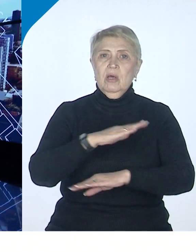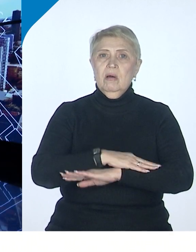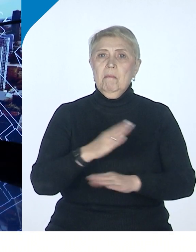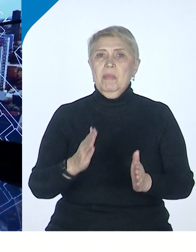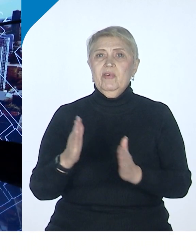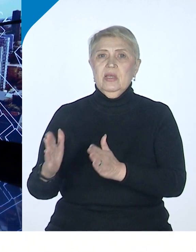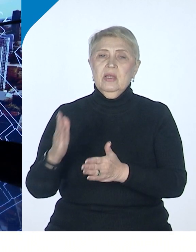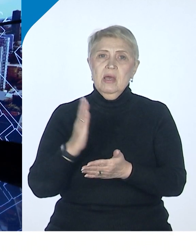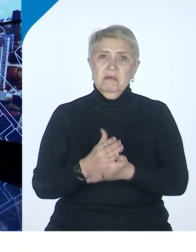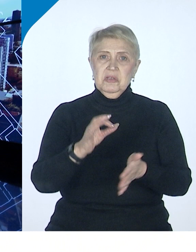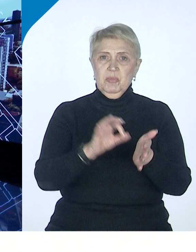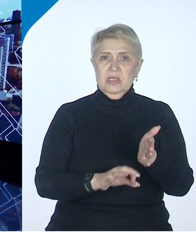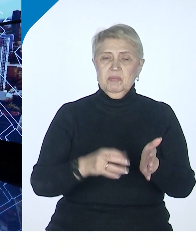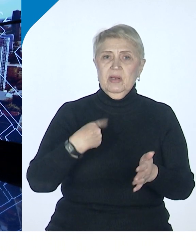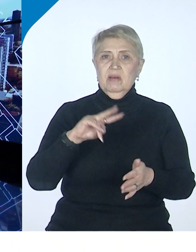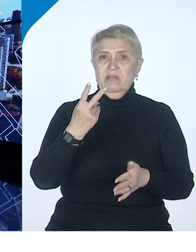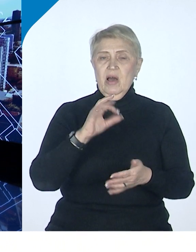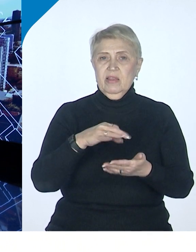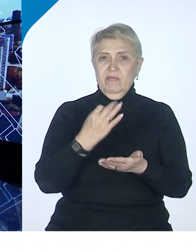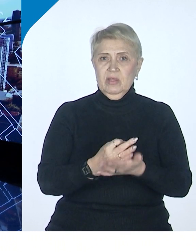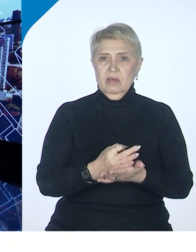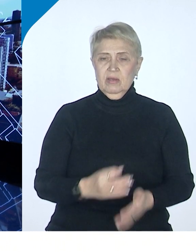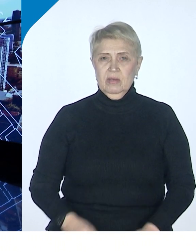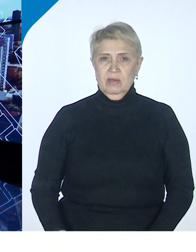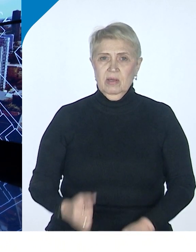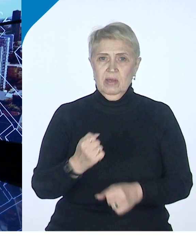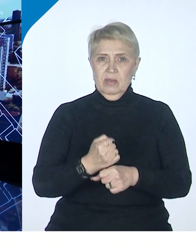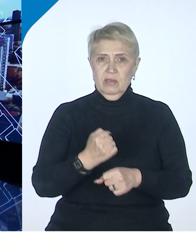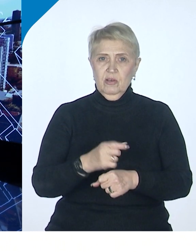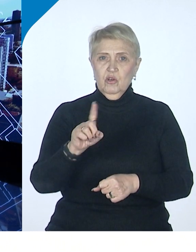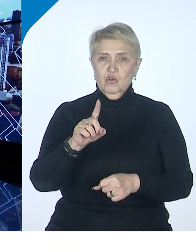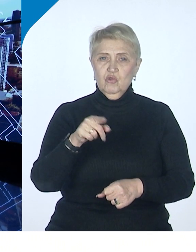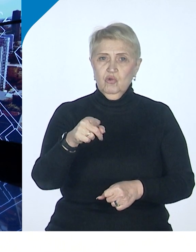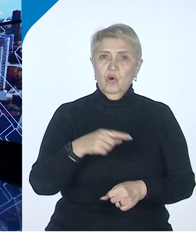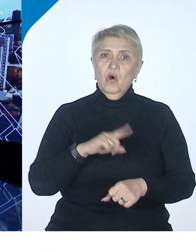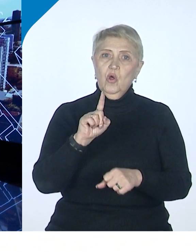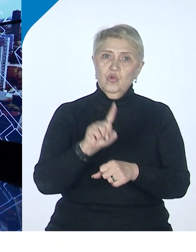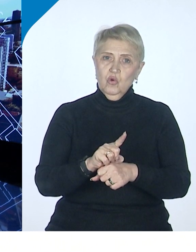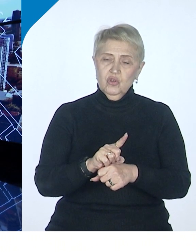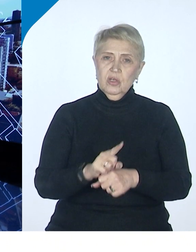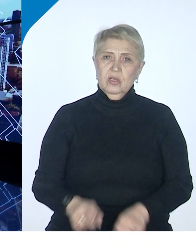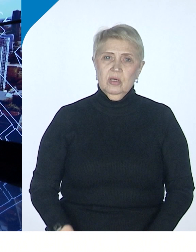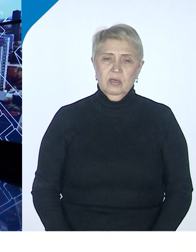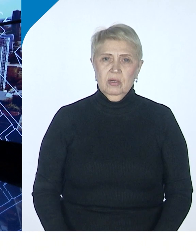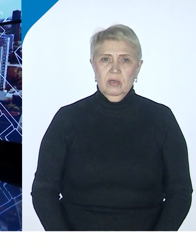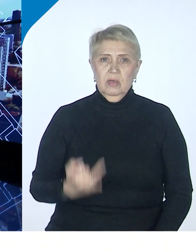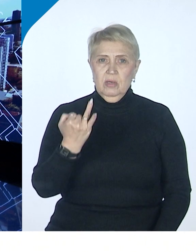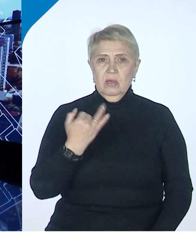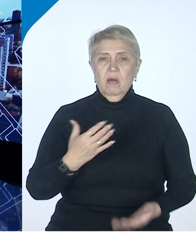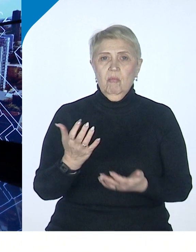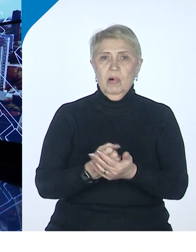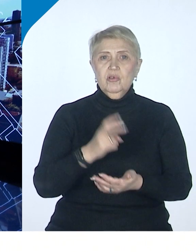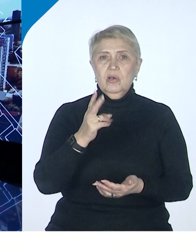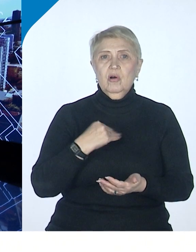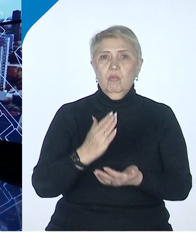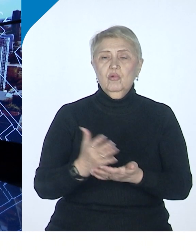принципиальных ответа на этот вопрос. Делай, что должно, и получится, как будет